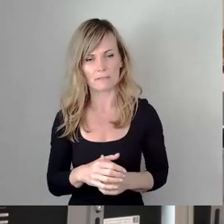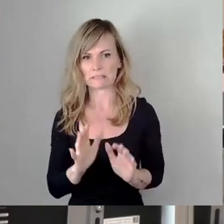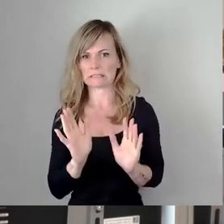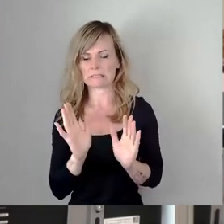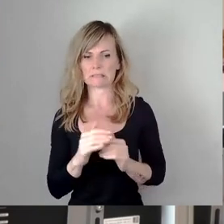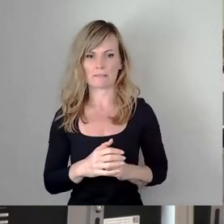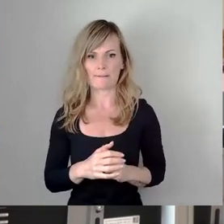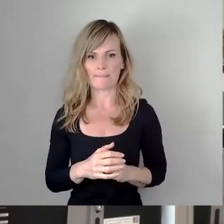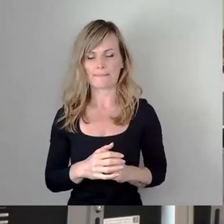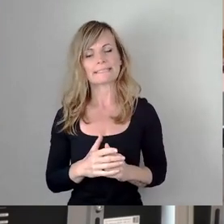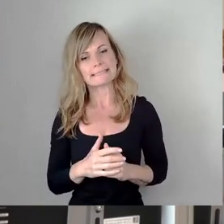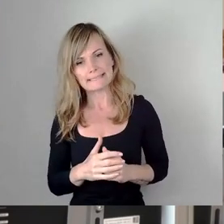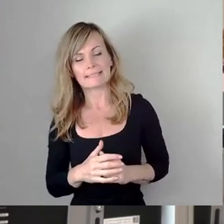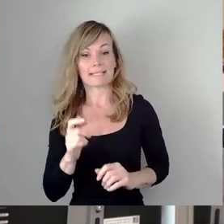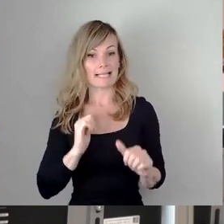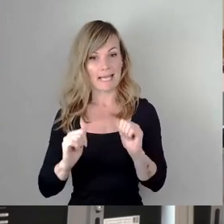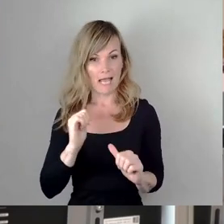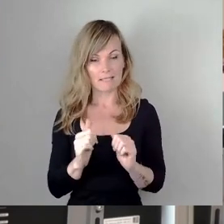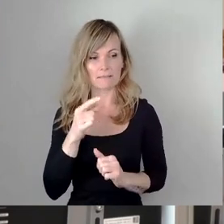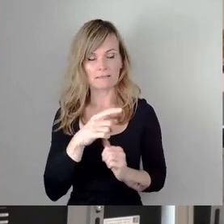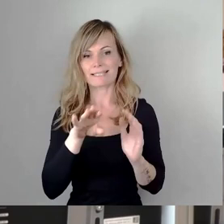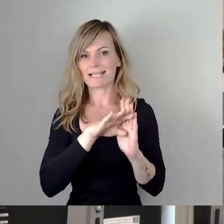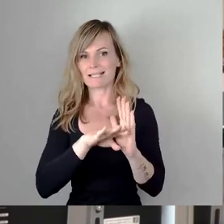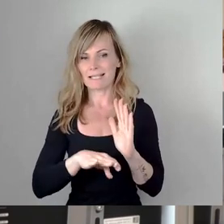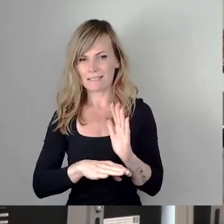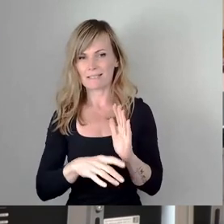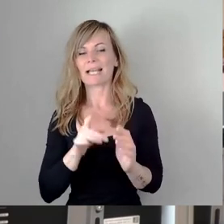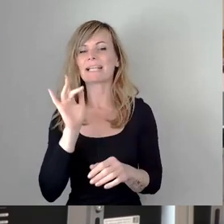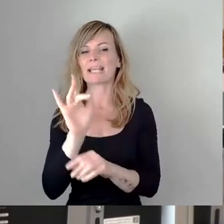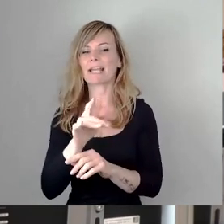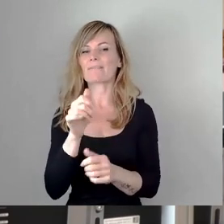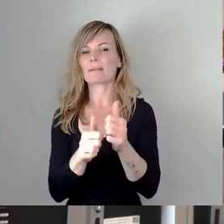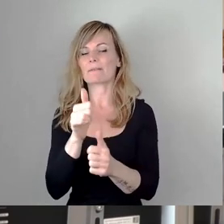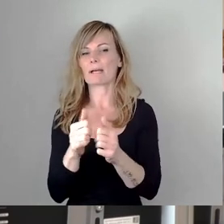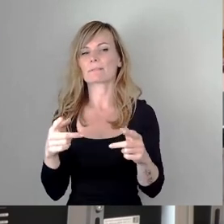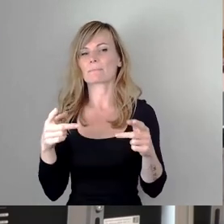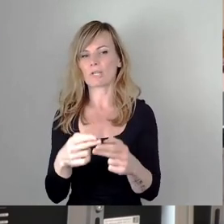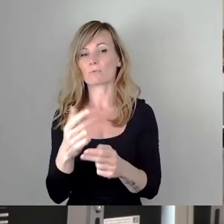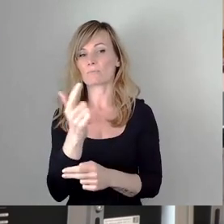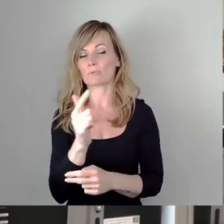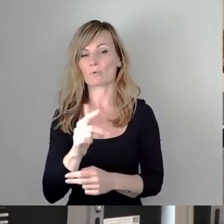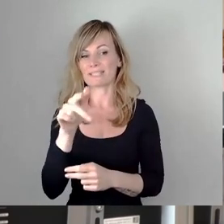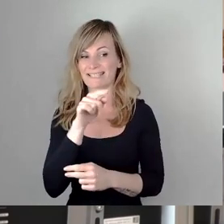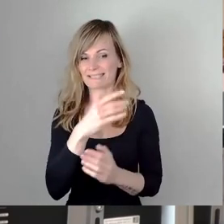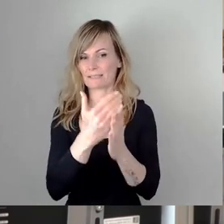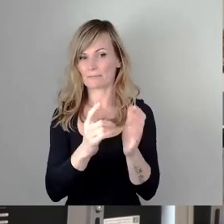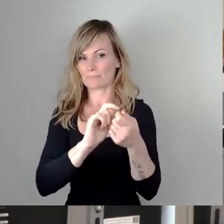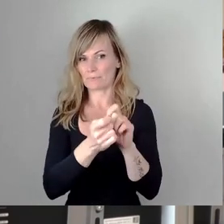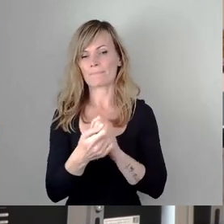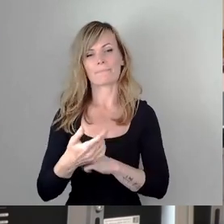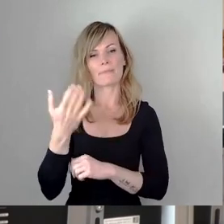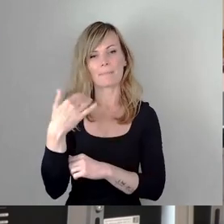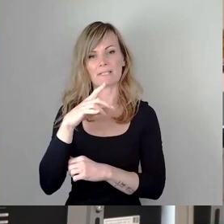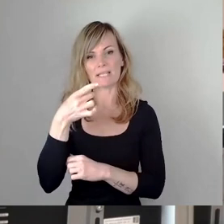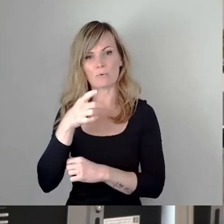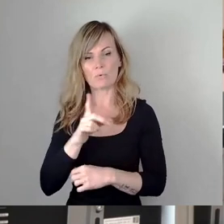Bedauerlicherweise wurde mit der Änderung des Gesetzes gegen Wettbewerbsbeschränkungen 2013 durch die damalige CDU-Bundesregierung und